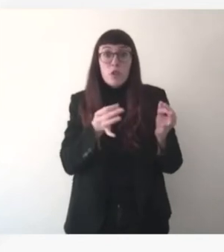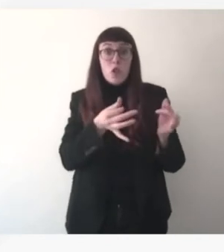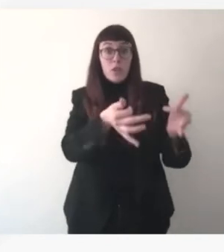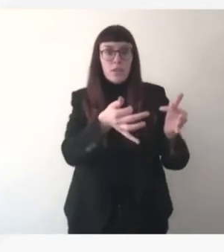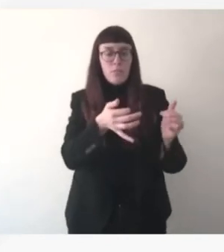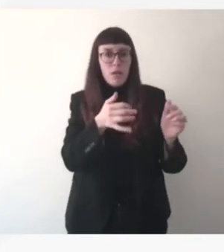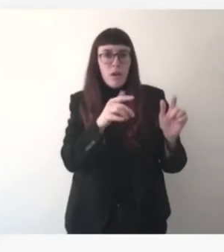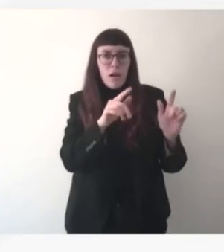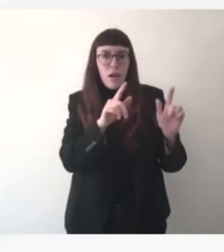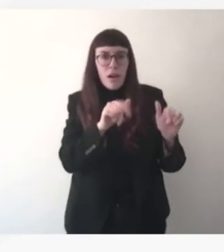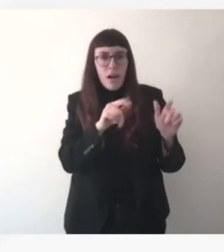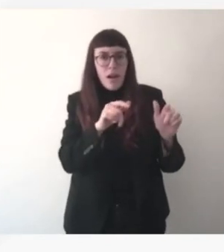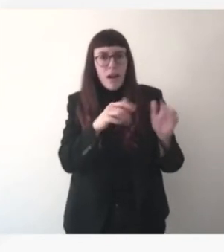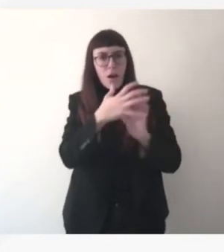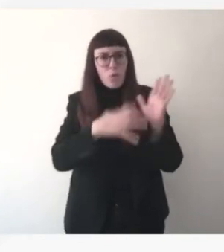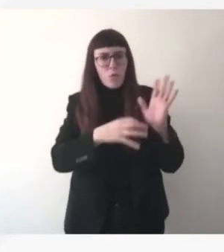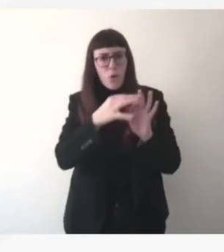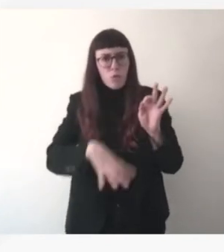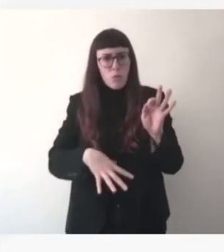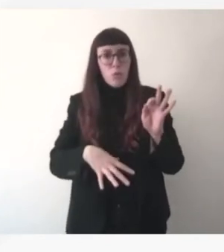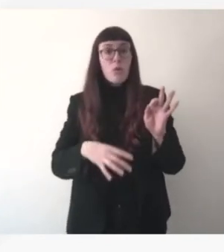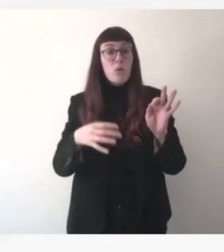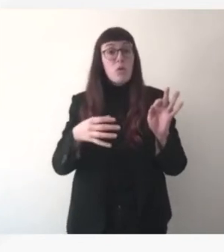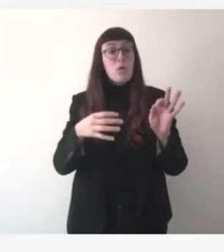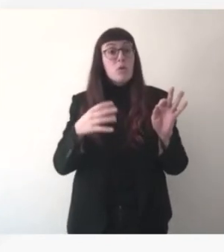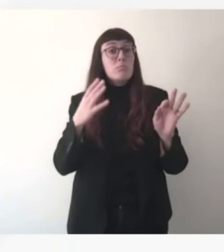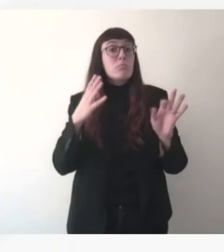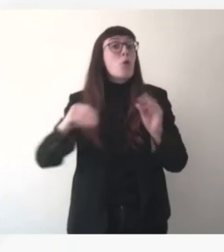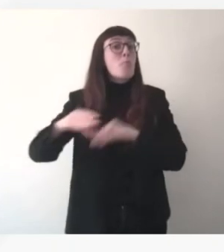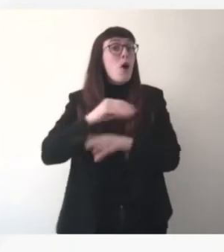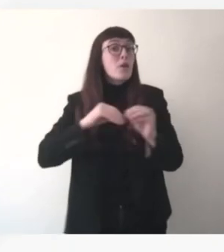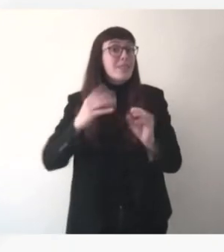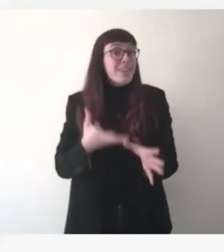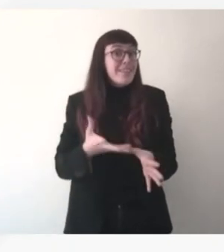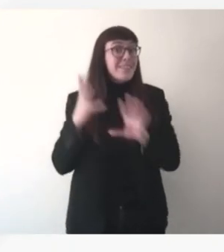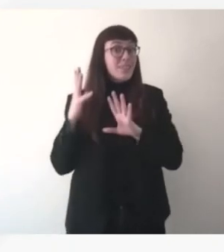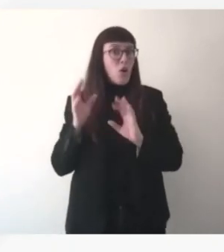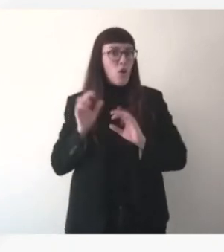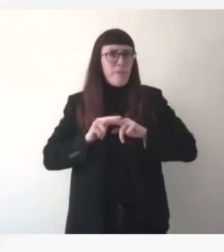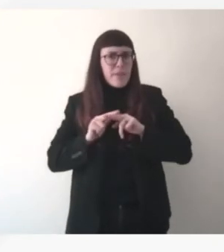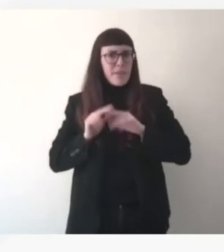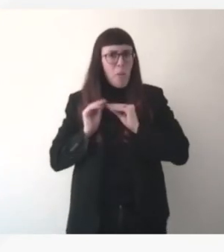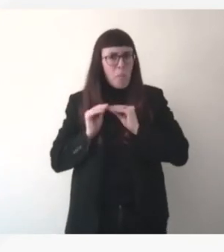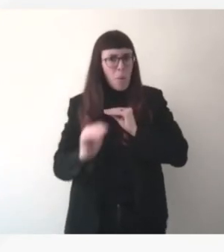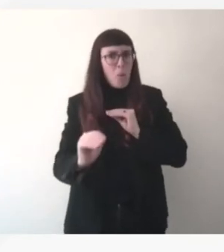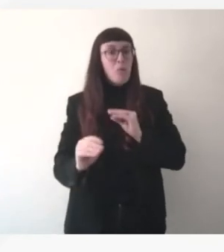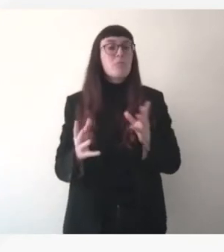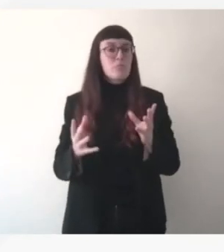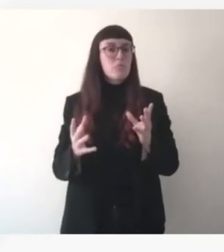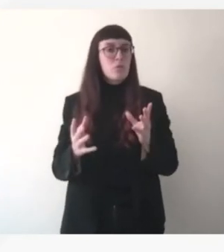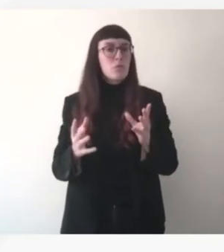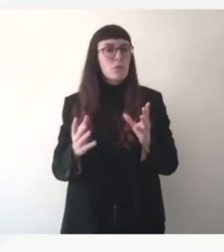été fait depuis dix ans en Europe ? Alors, je vais répondre sur la question des obligations et je laisserai peut-être